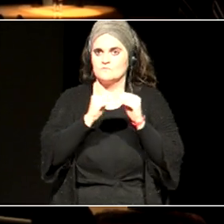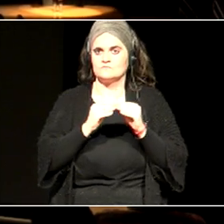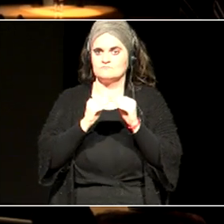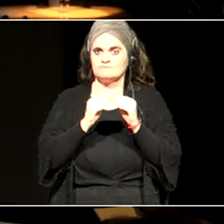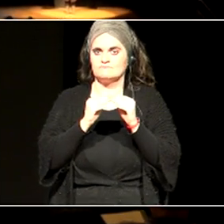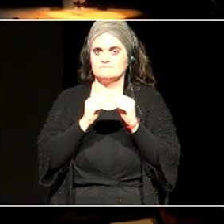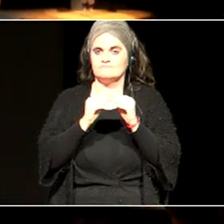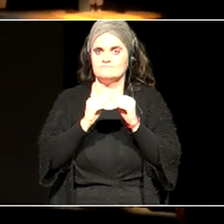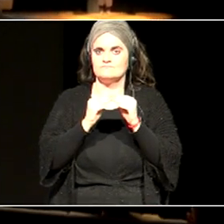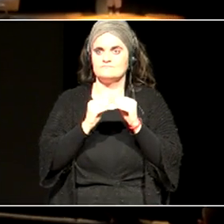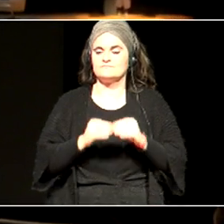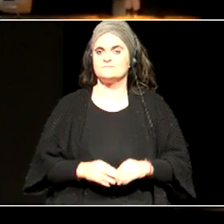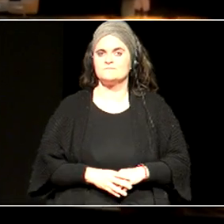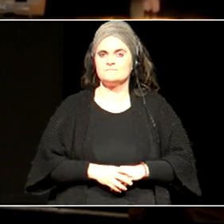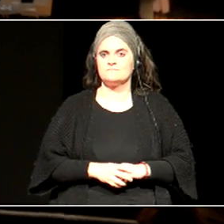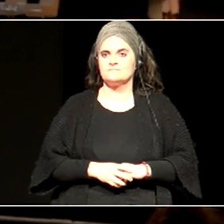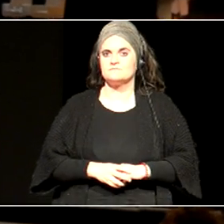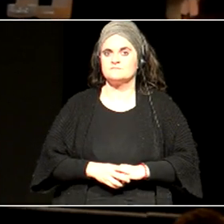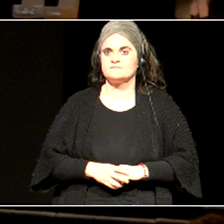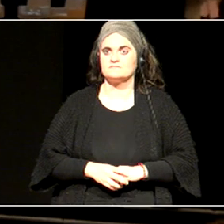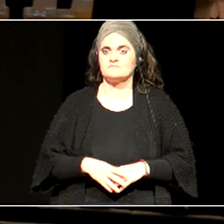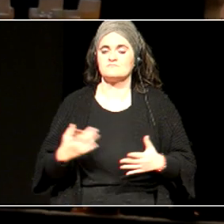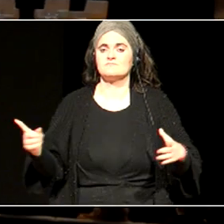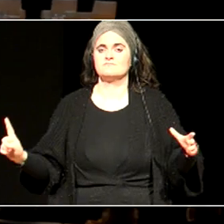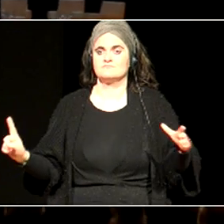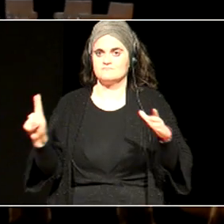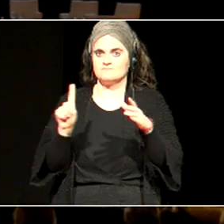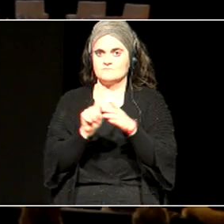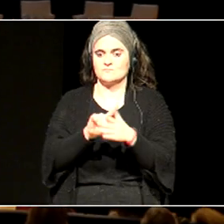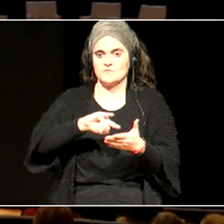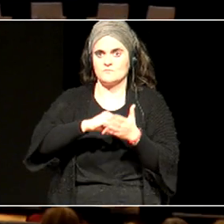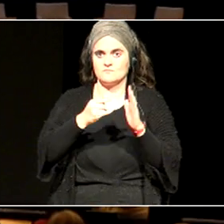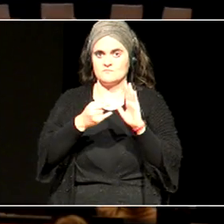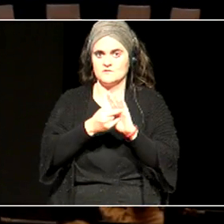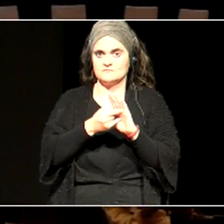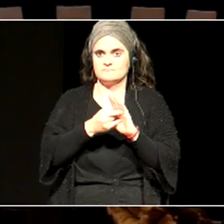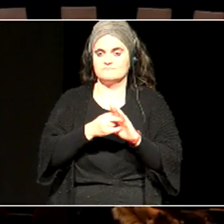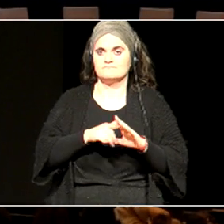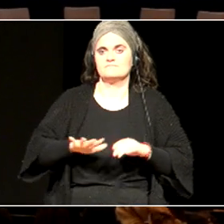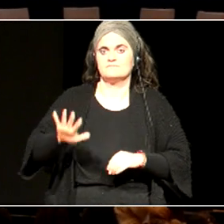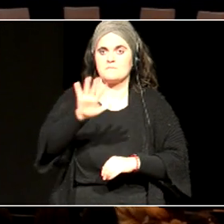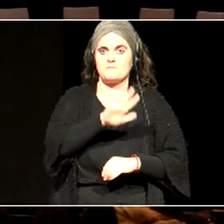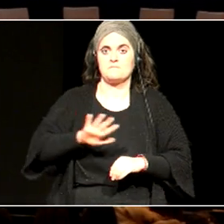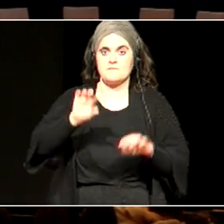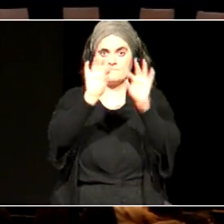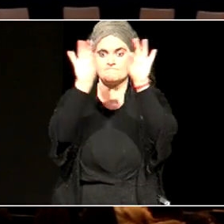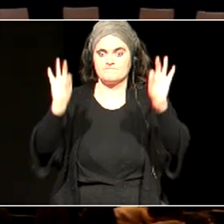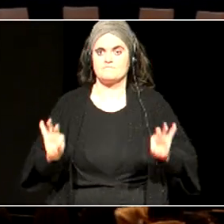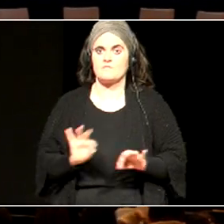eta ari ginela, eta hain zuzen ere, inklusio plana, esparru planaren marko horretan.